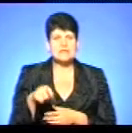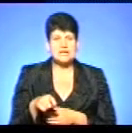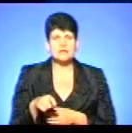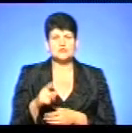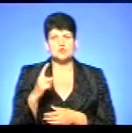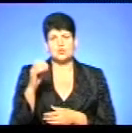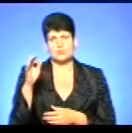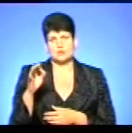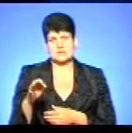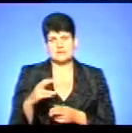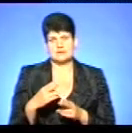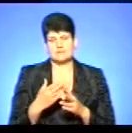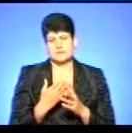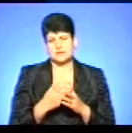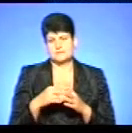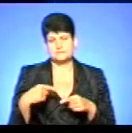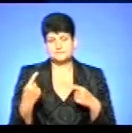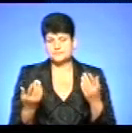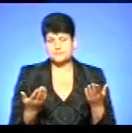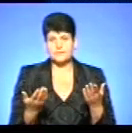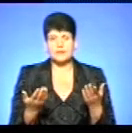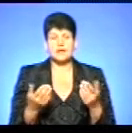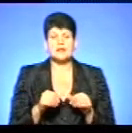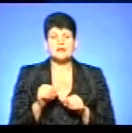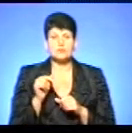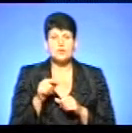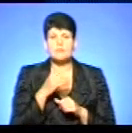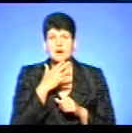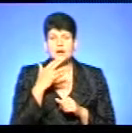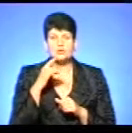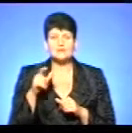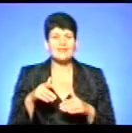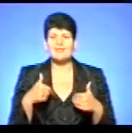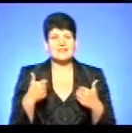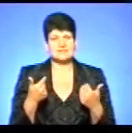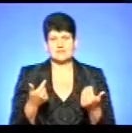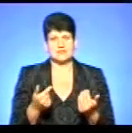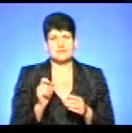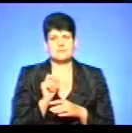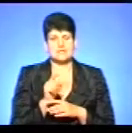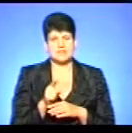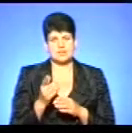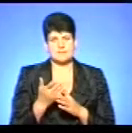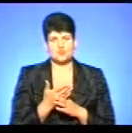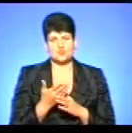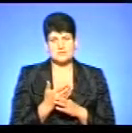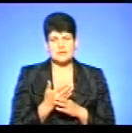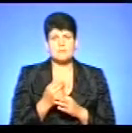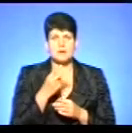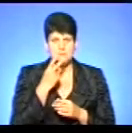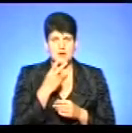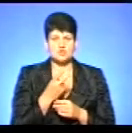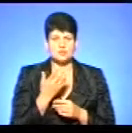відшкодування пільг. Тобто, і крім того, багато людей не звертаються за призначенням субсидії. Ми бачимо